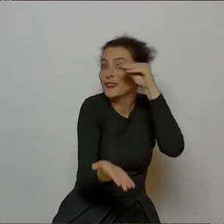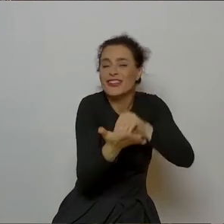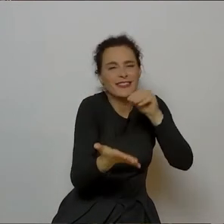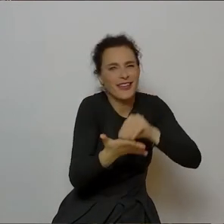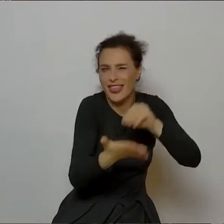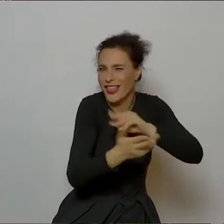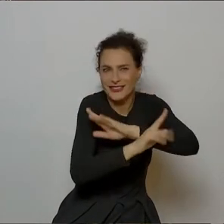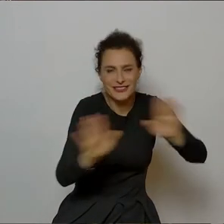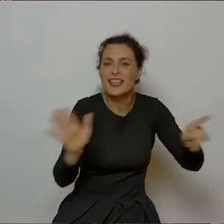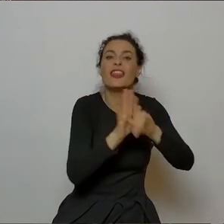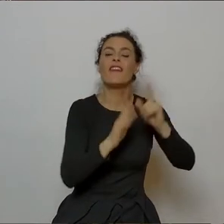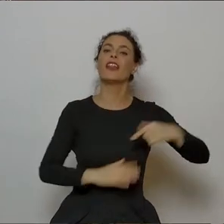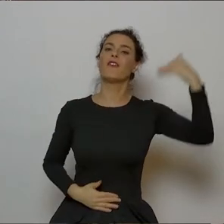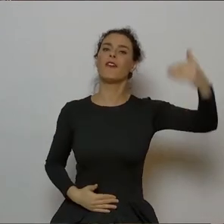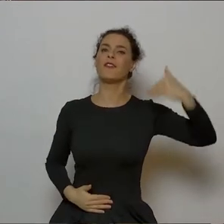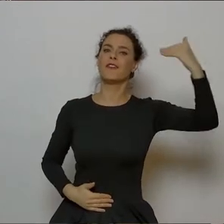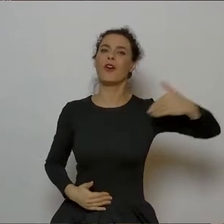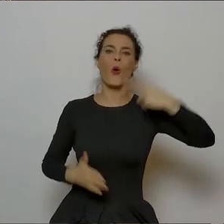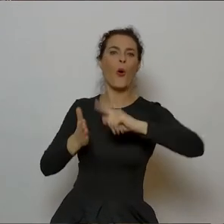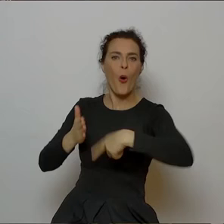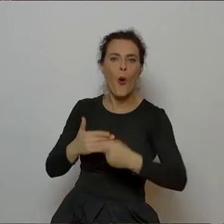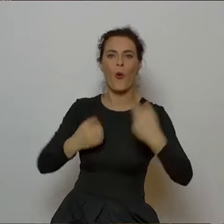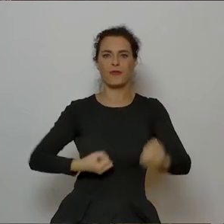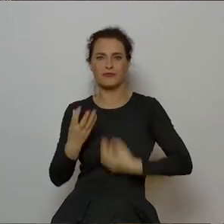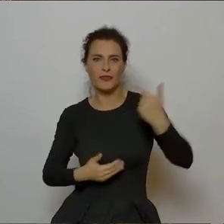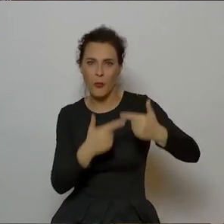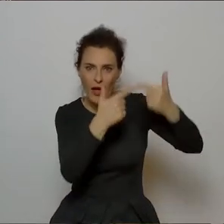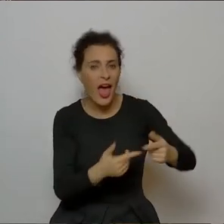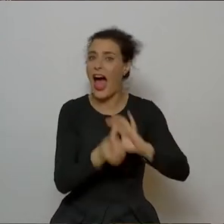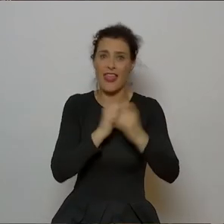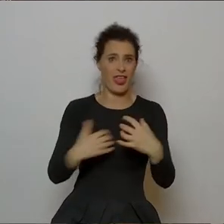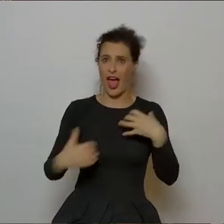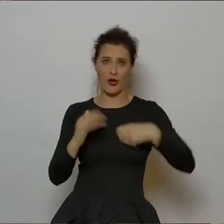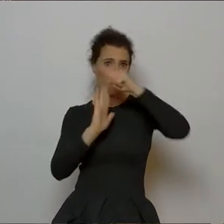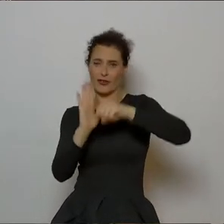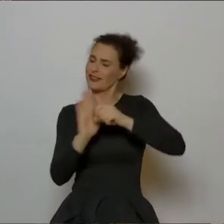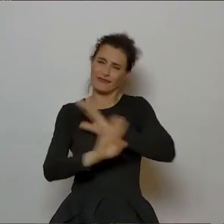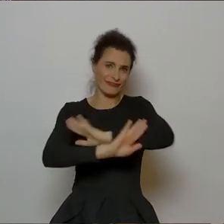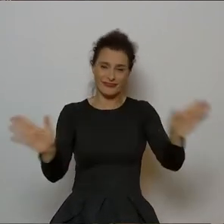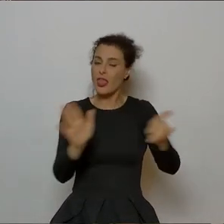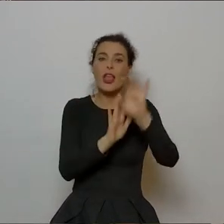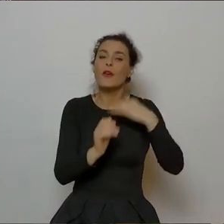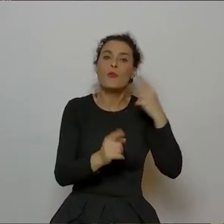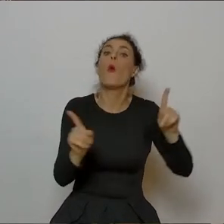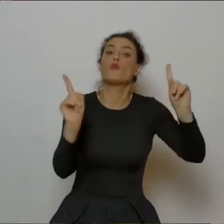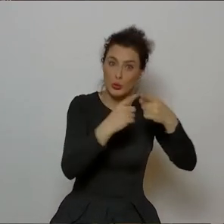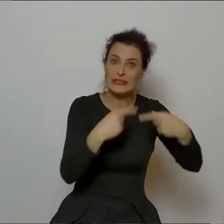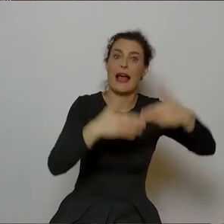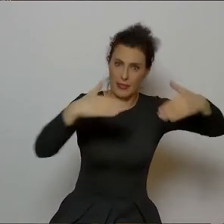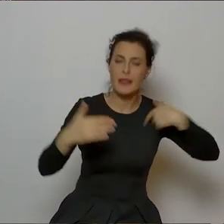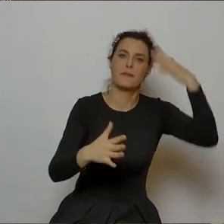jeżeli chodzi o koła recytatorskie, ani teatry od strony aktorskiej, bo muzykę teatralną zdarza mi się tworzyć.